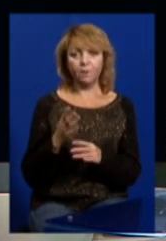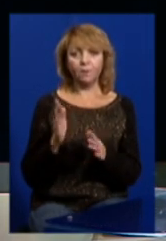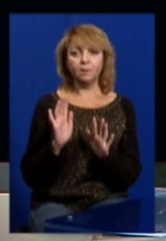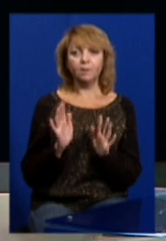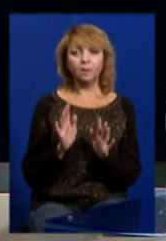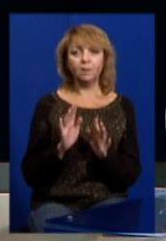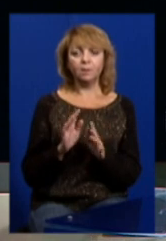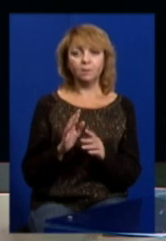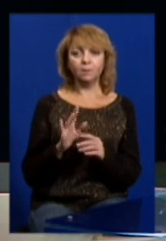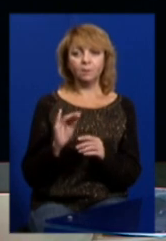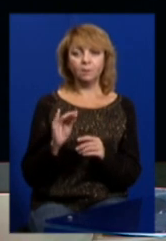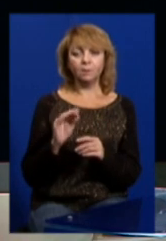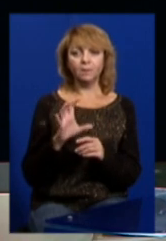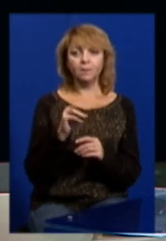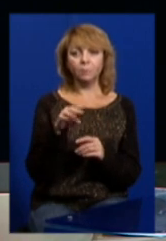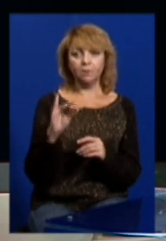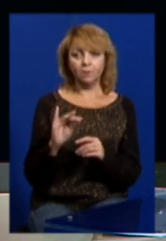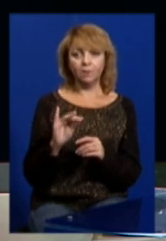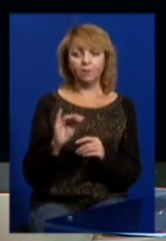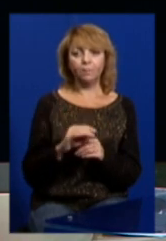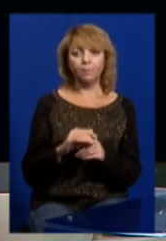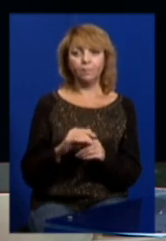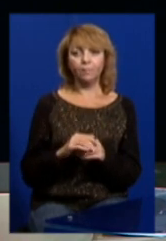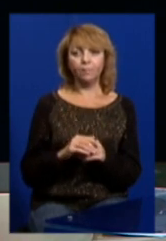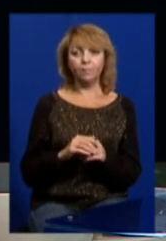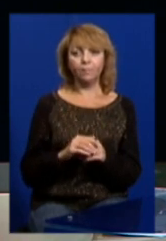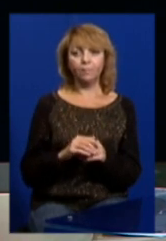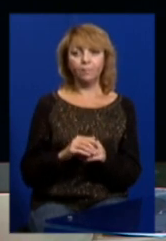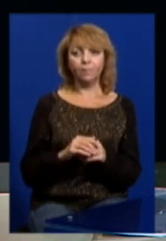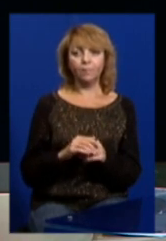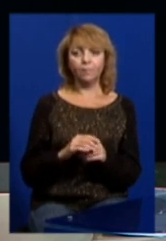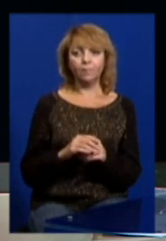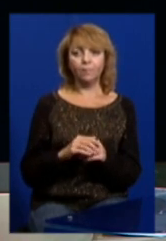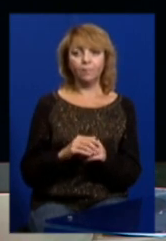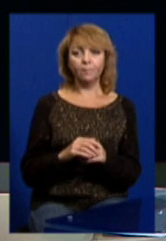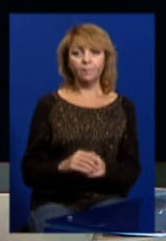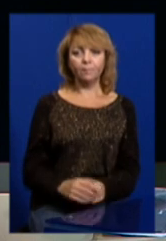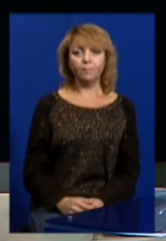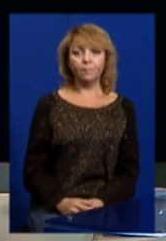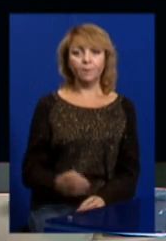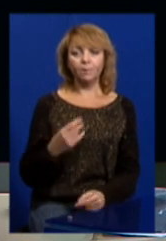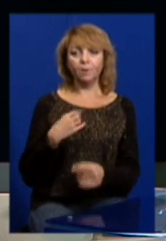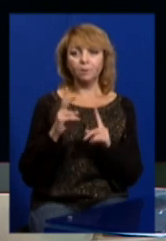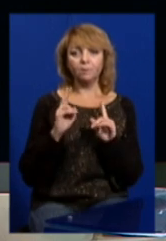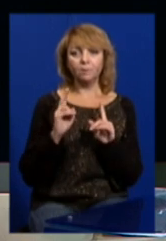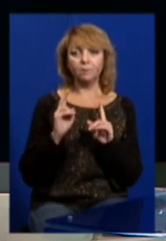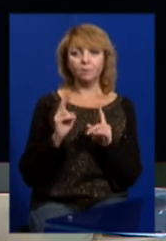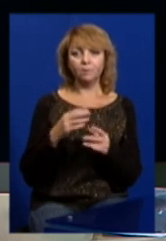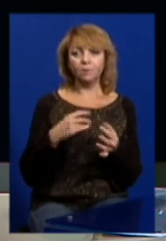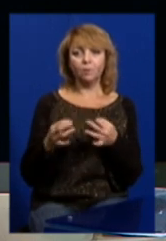з засобів масової інформації про неї. У нас